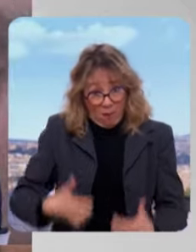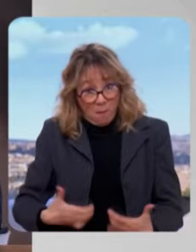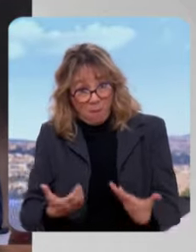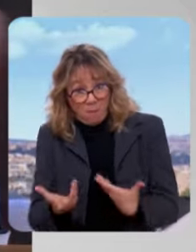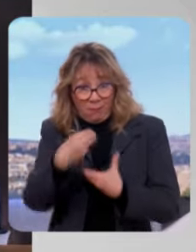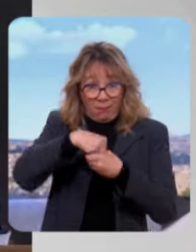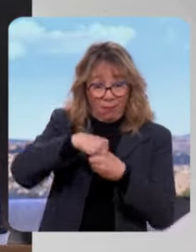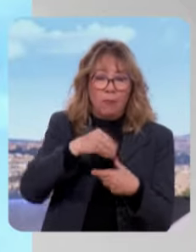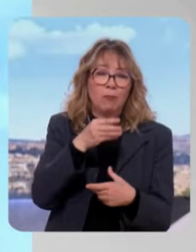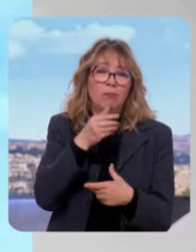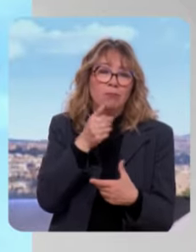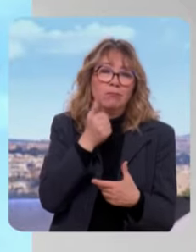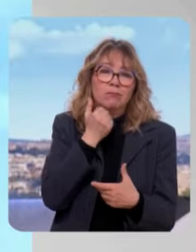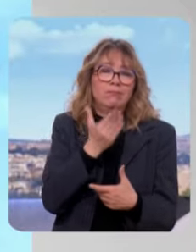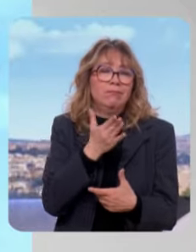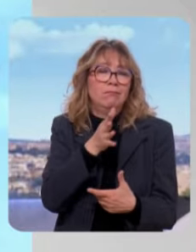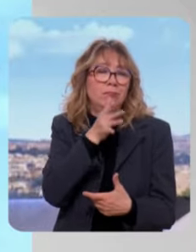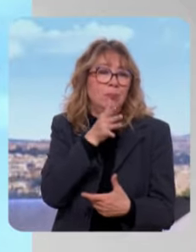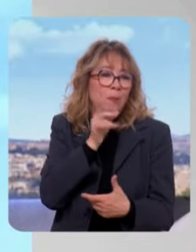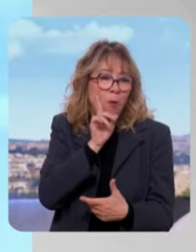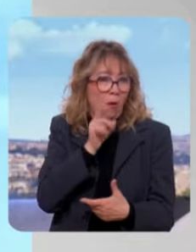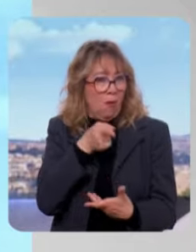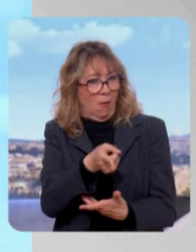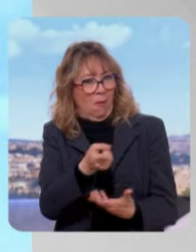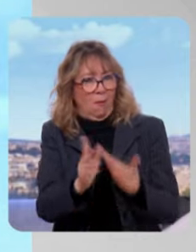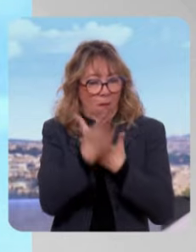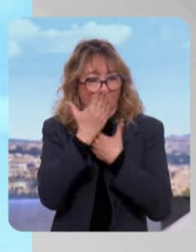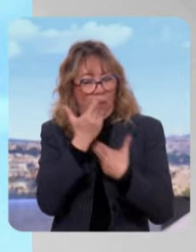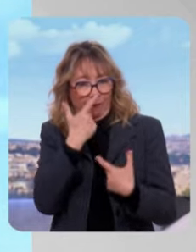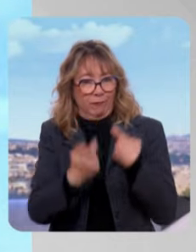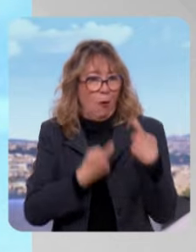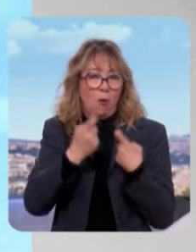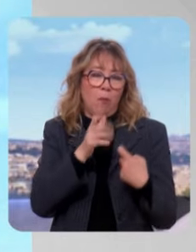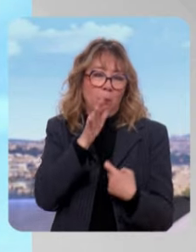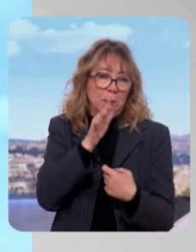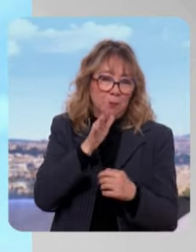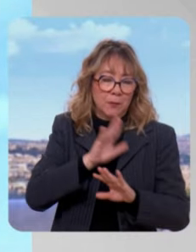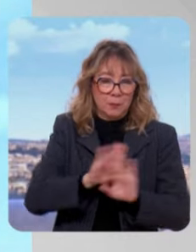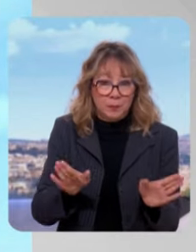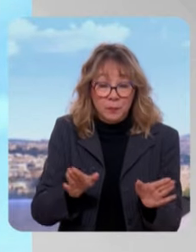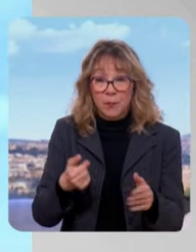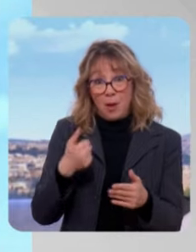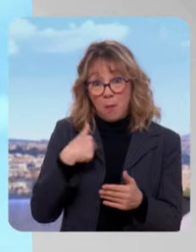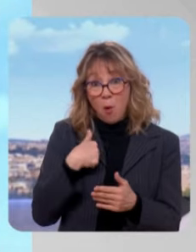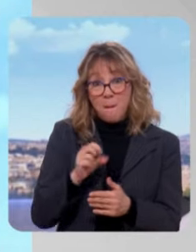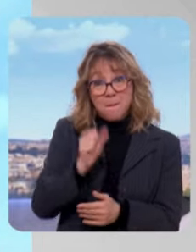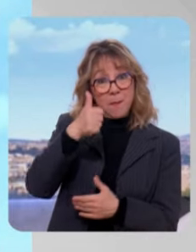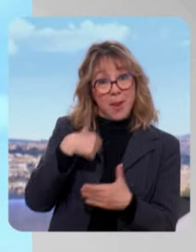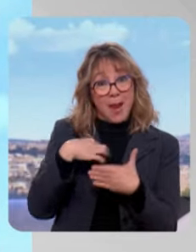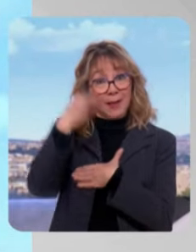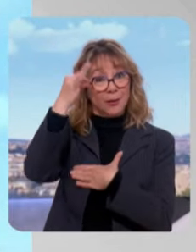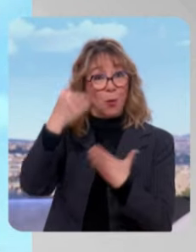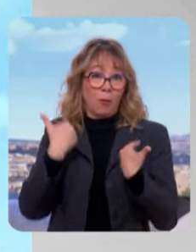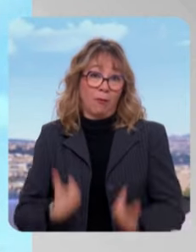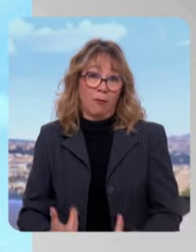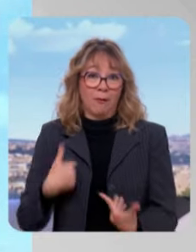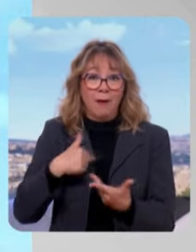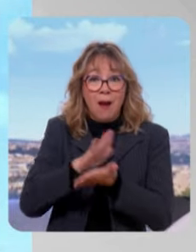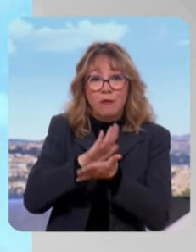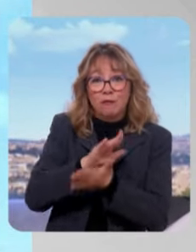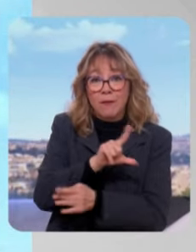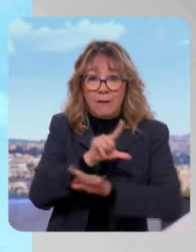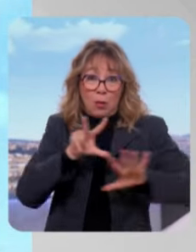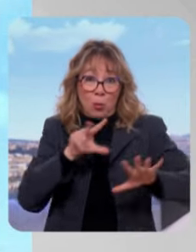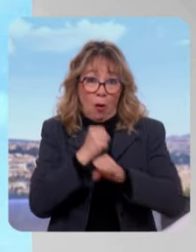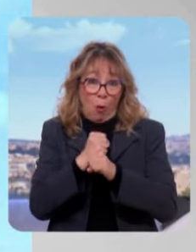politiques. Et si c'était le cas, bien évidemment, il faudrait qu'ils en soient exclus. Maintenant, moi, ce que je dis, c'est aussi que c ma première élection. J'ai 28 ans, c'est ma première élection en tant que